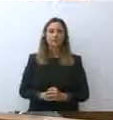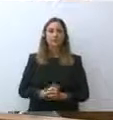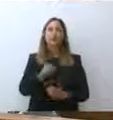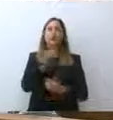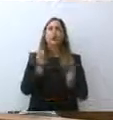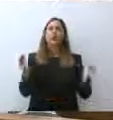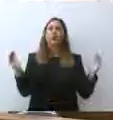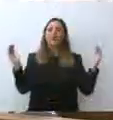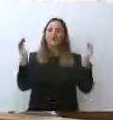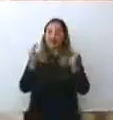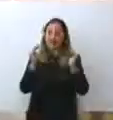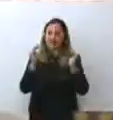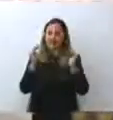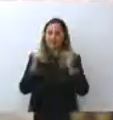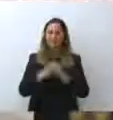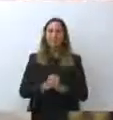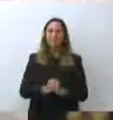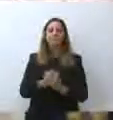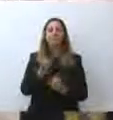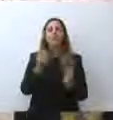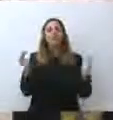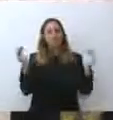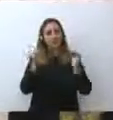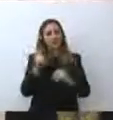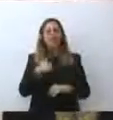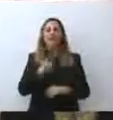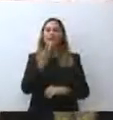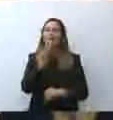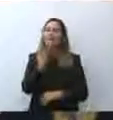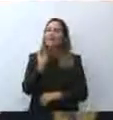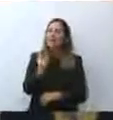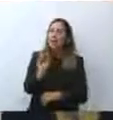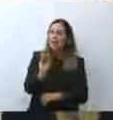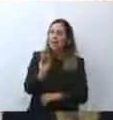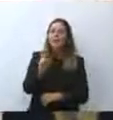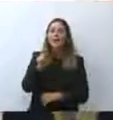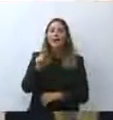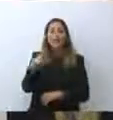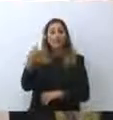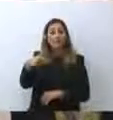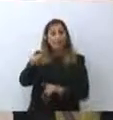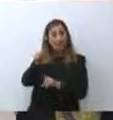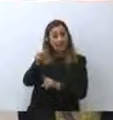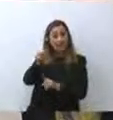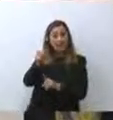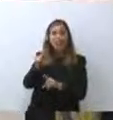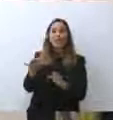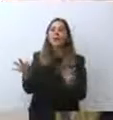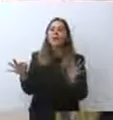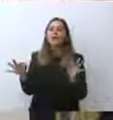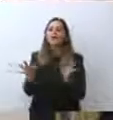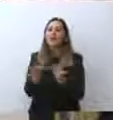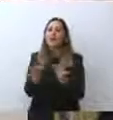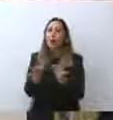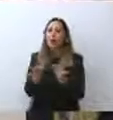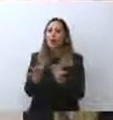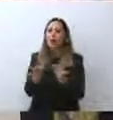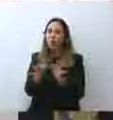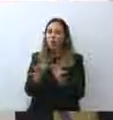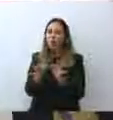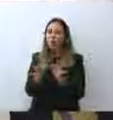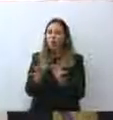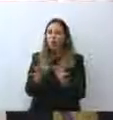Buonasera. Buonasera. Vorrei chiedere se il Presidente è a favore del cosiddetto combat force, 5.000